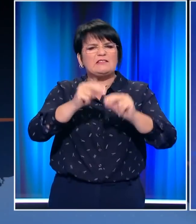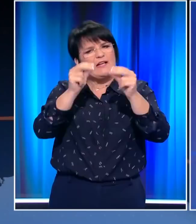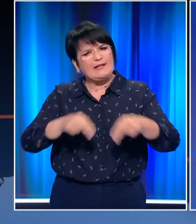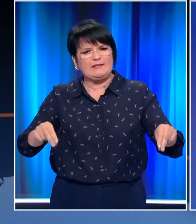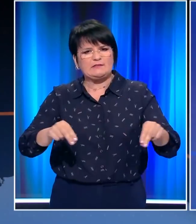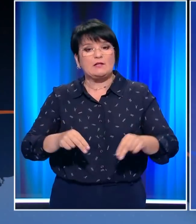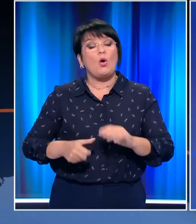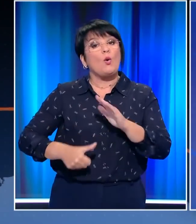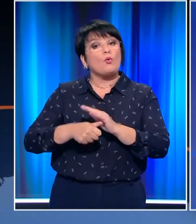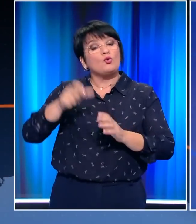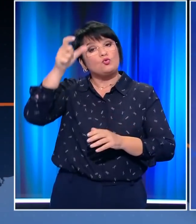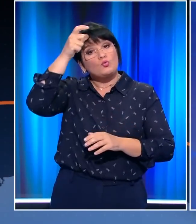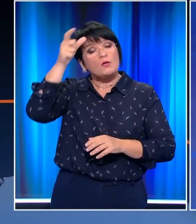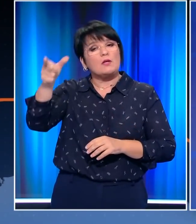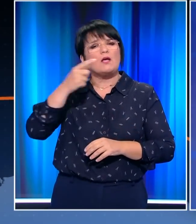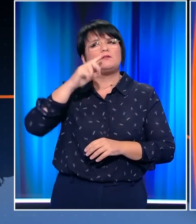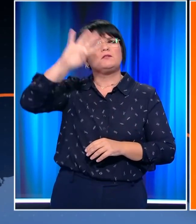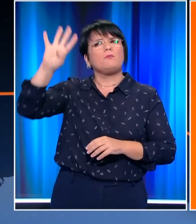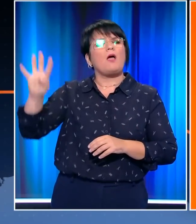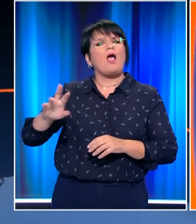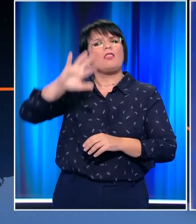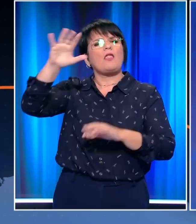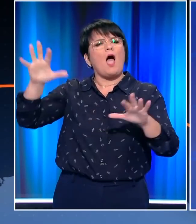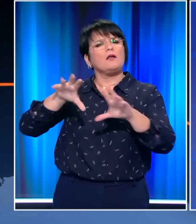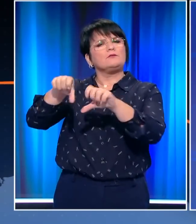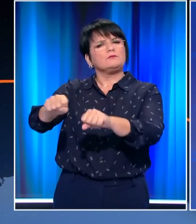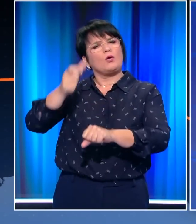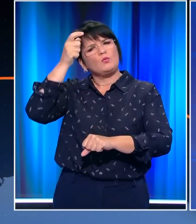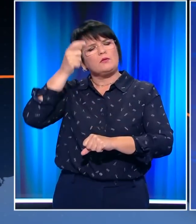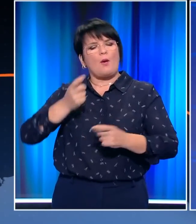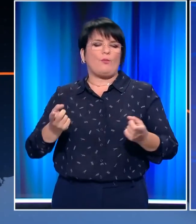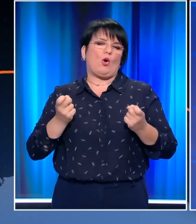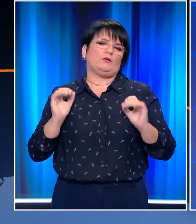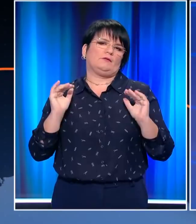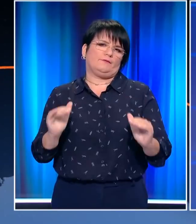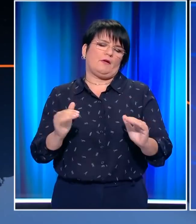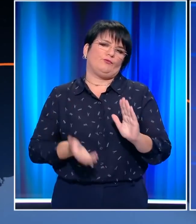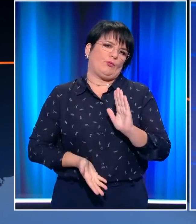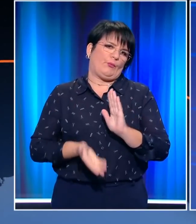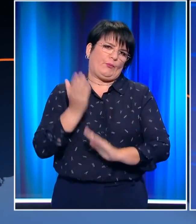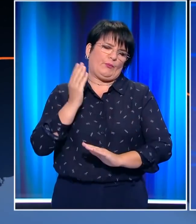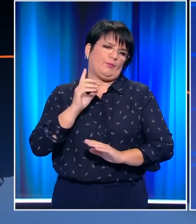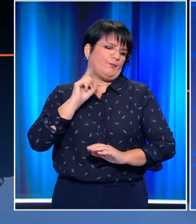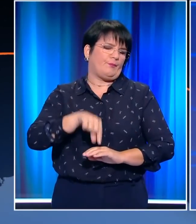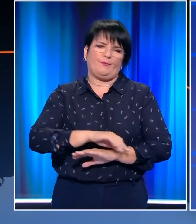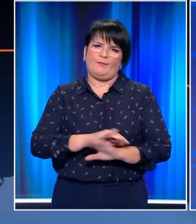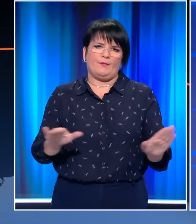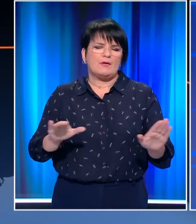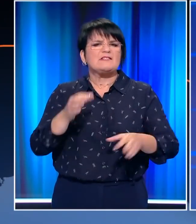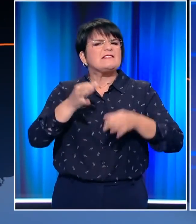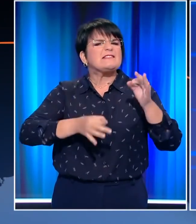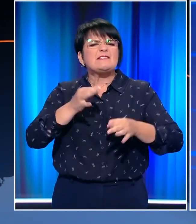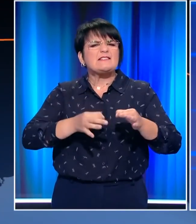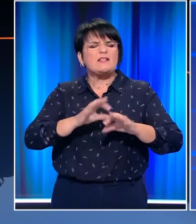Περντογάν επαναλαμβάνει τα περίγαλάζιας πατρίδας, επιμένοντας σε προκλητικές δηλώσεις που δυναμητίζουν το κλίμα. Καμία συζήτηση για